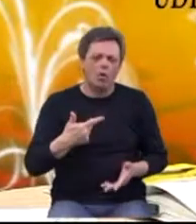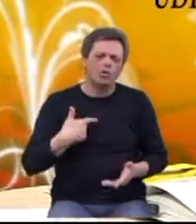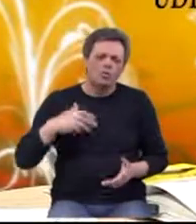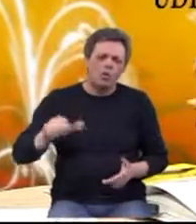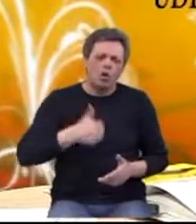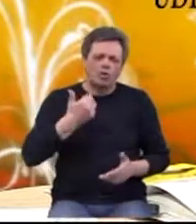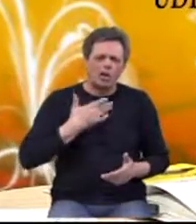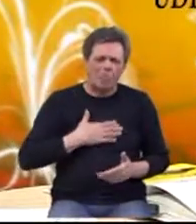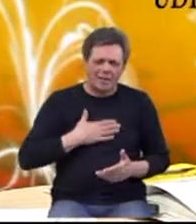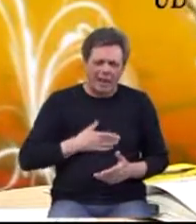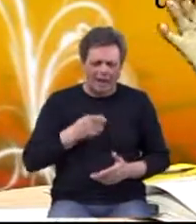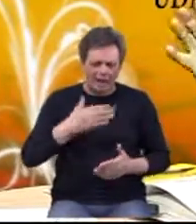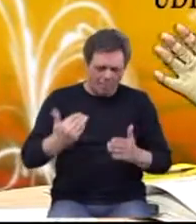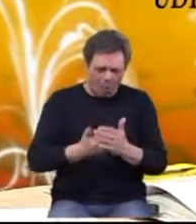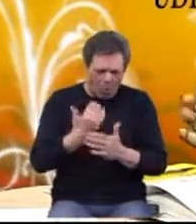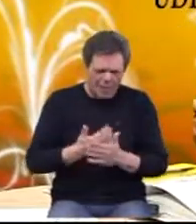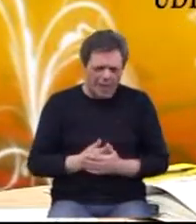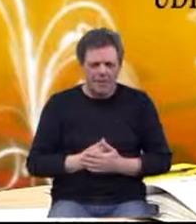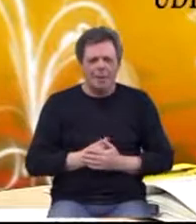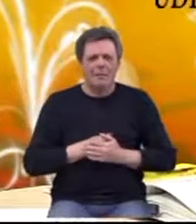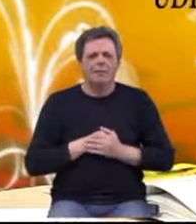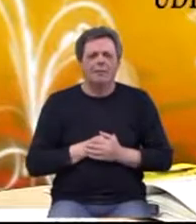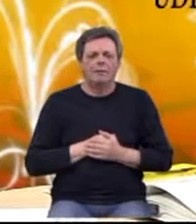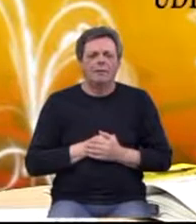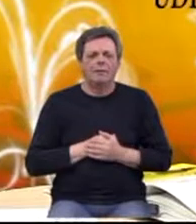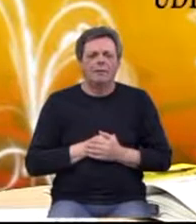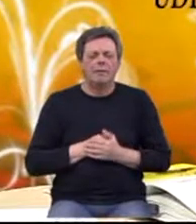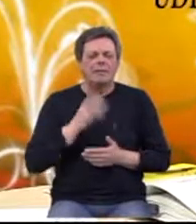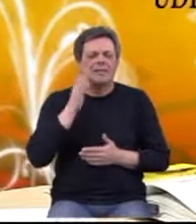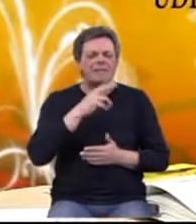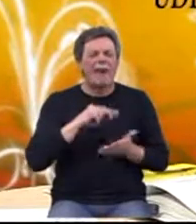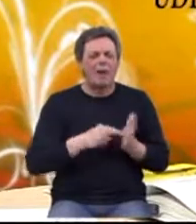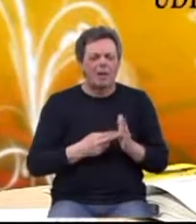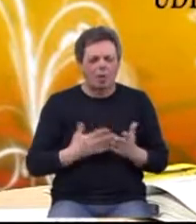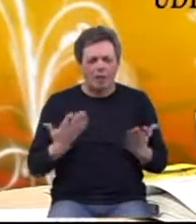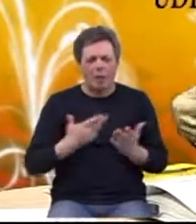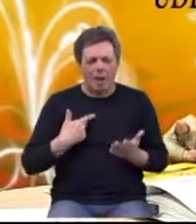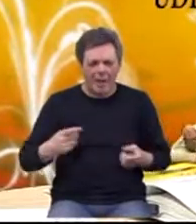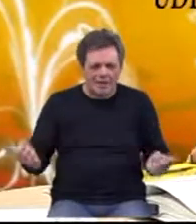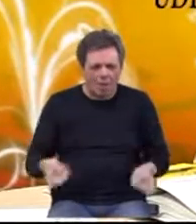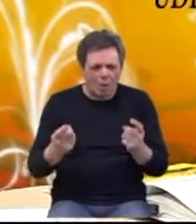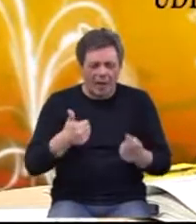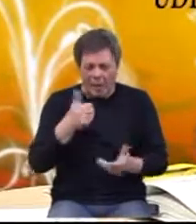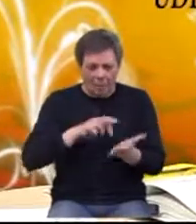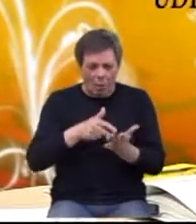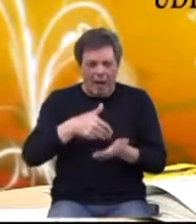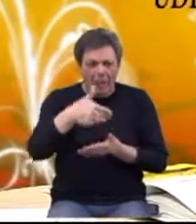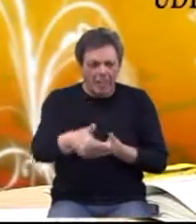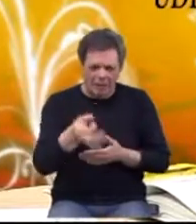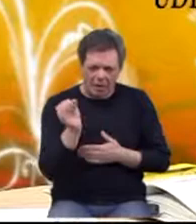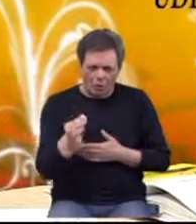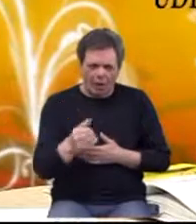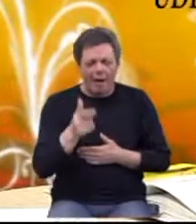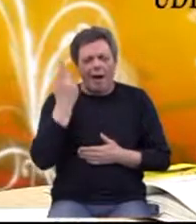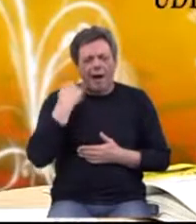još jednom htjela da vi ponovite, nama je isteklo već vrijeme, da svaka metoda koja nas pokrene korak naprijed je u redu,